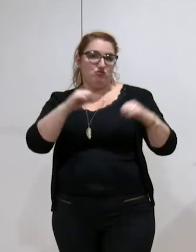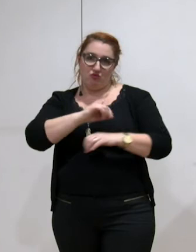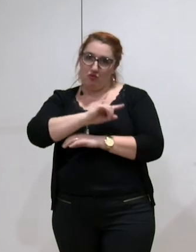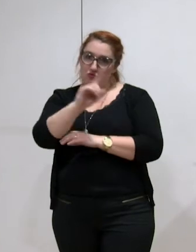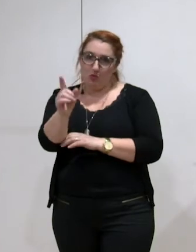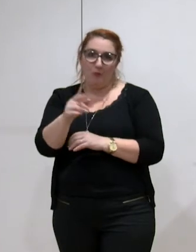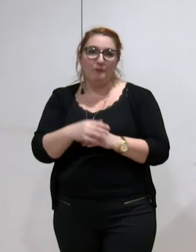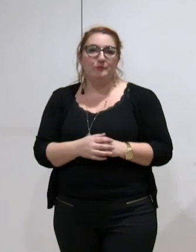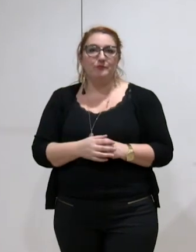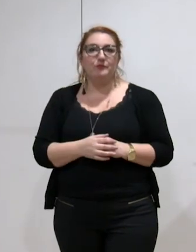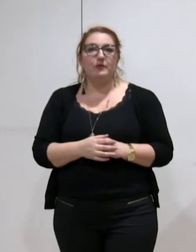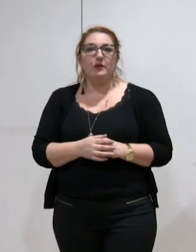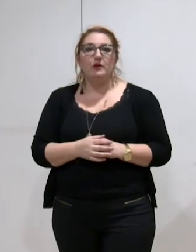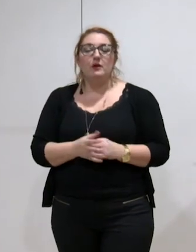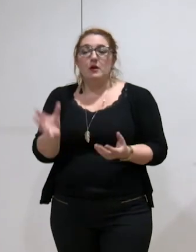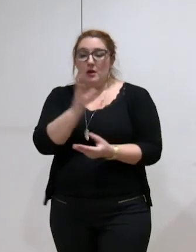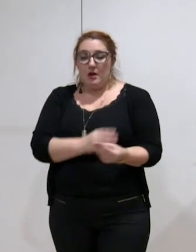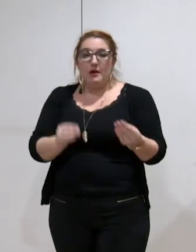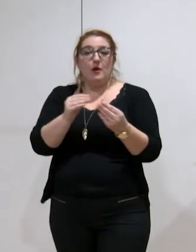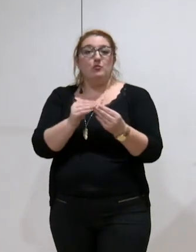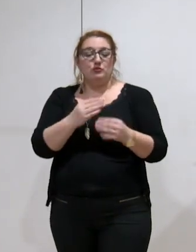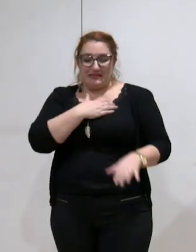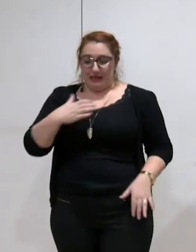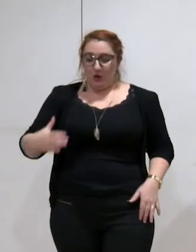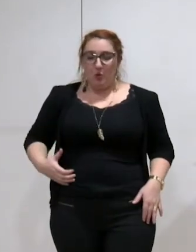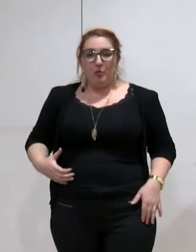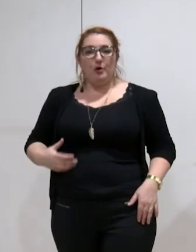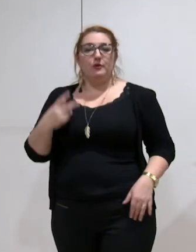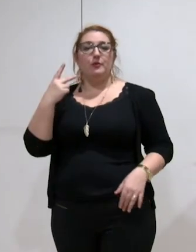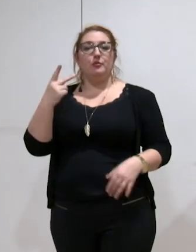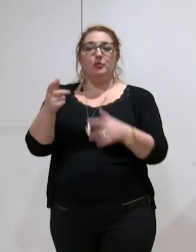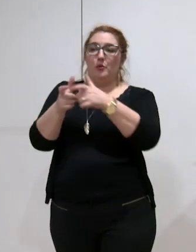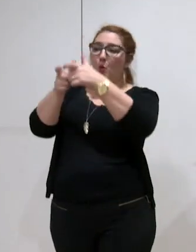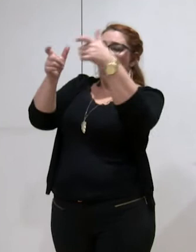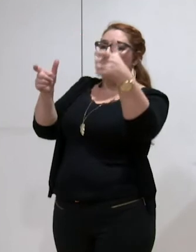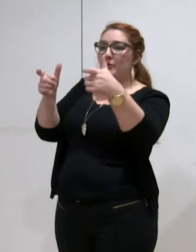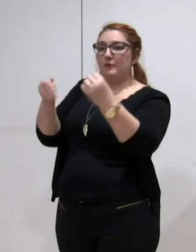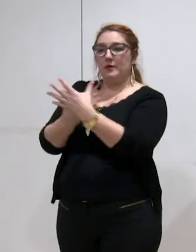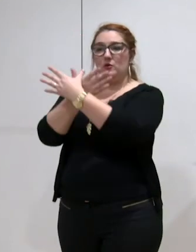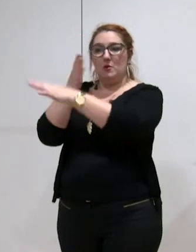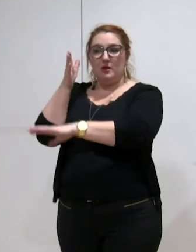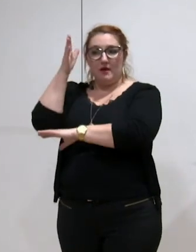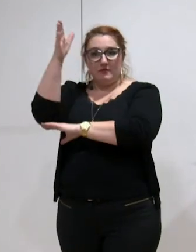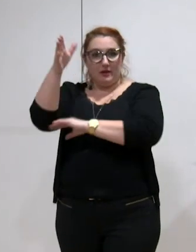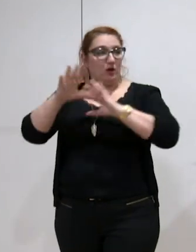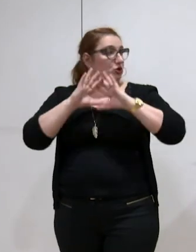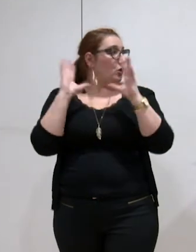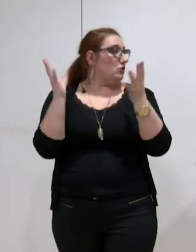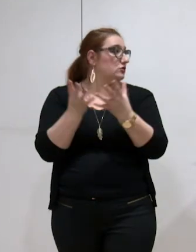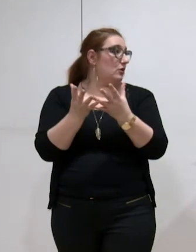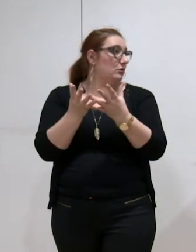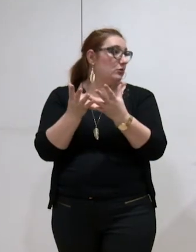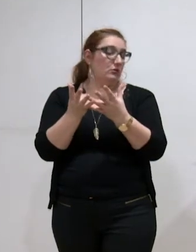D'autant que les communes du groupe Métropole d'Avenir, dans leur ensemble, seront certainement amenées à voter contre